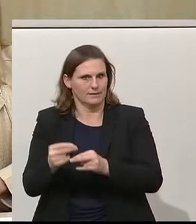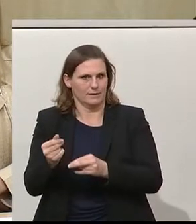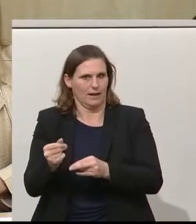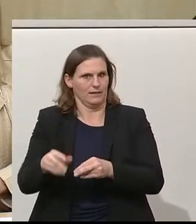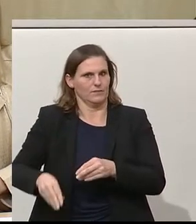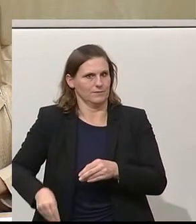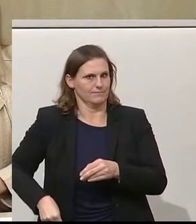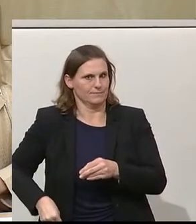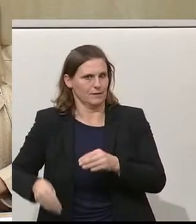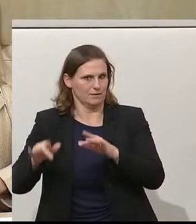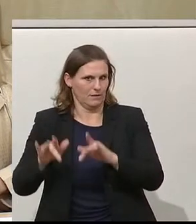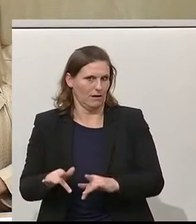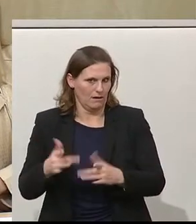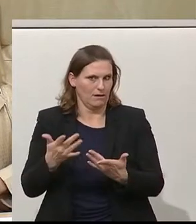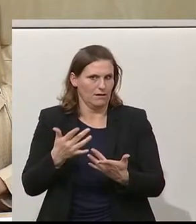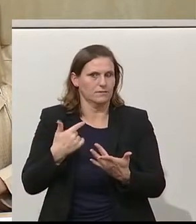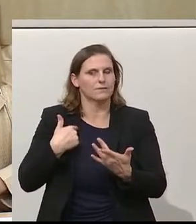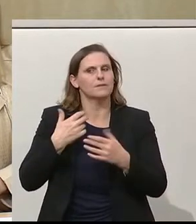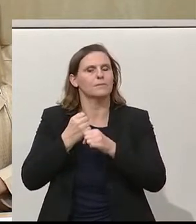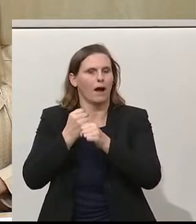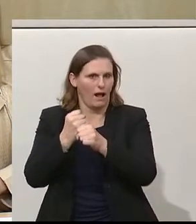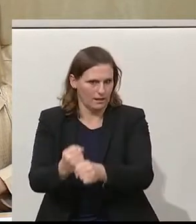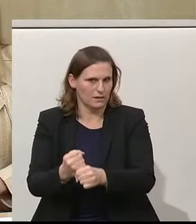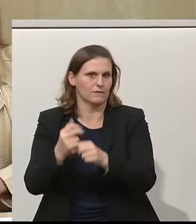wichtig, das haben wir versprochen, das werden wir halten.